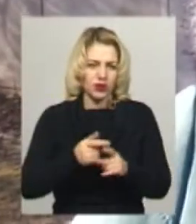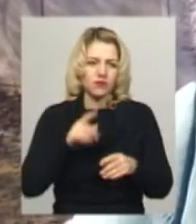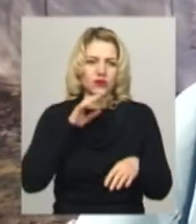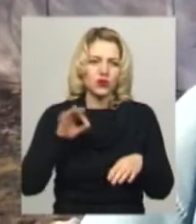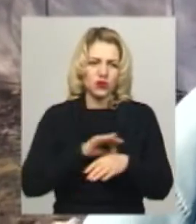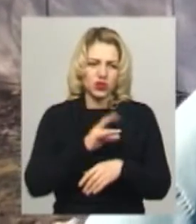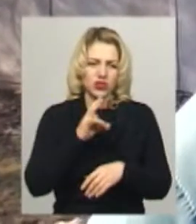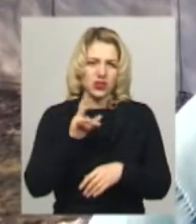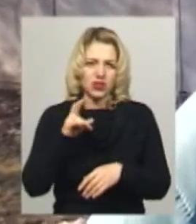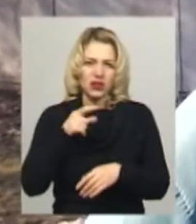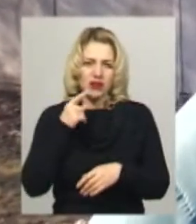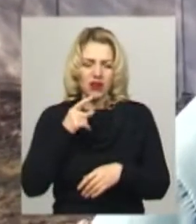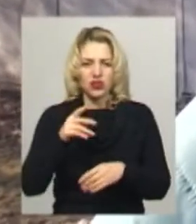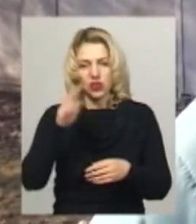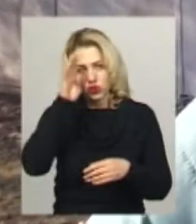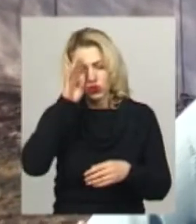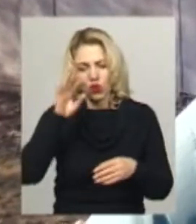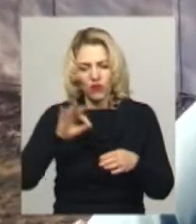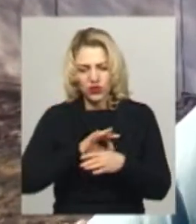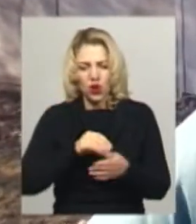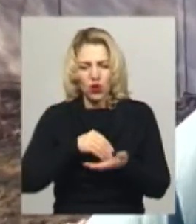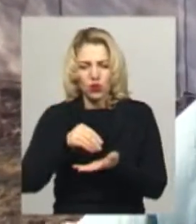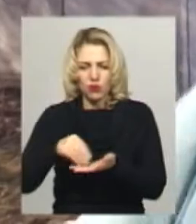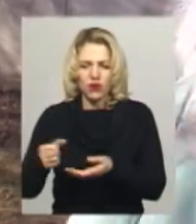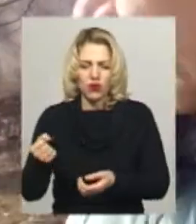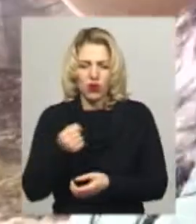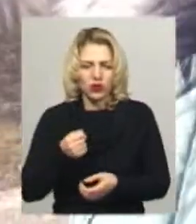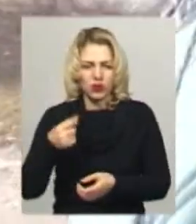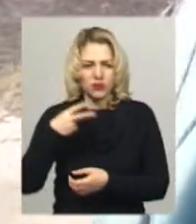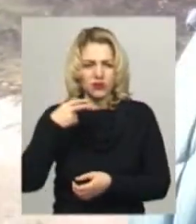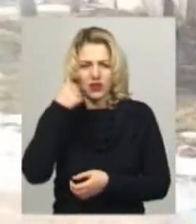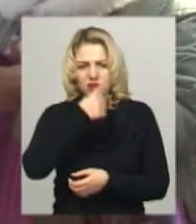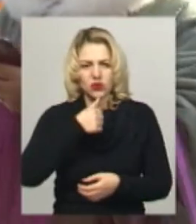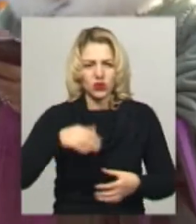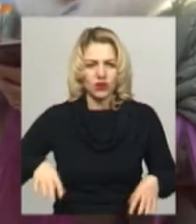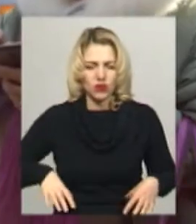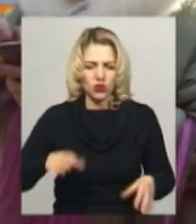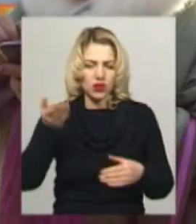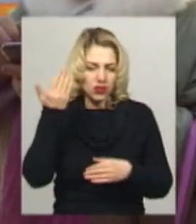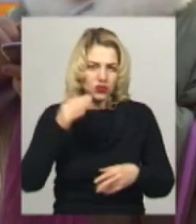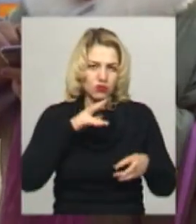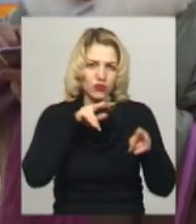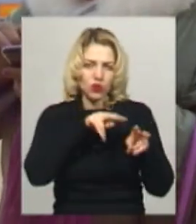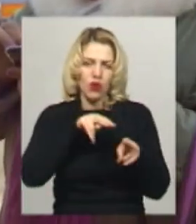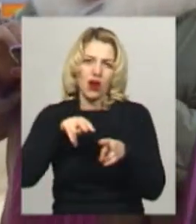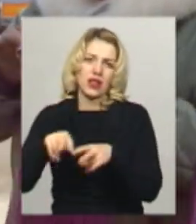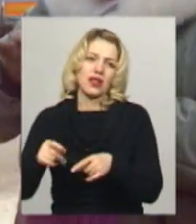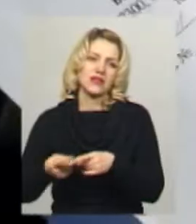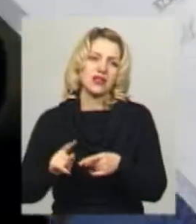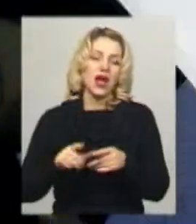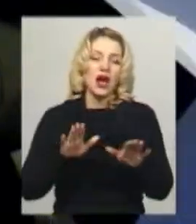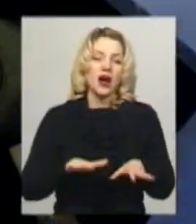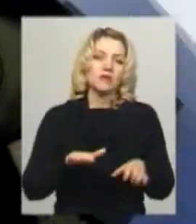Речковського Ніна каже, чоловік купував та утримав кони більше двох десятків років і раніше доглядав за ними. І місцеві жителі, і волонтери кажуть, у